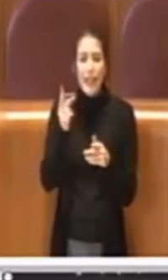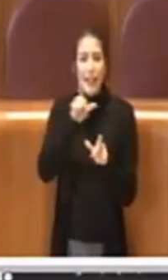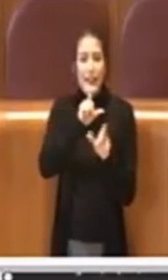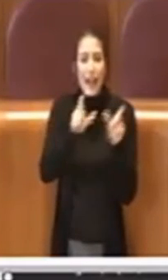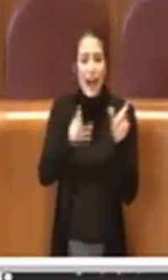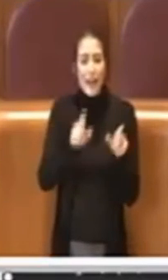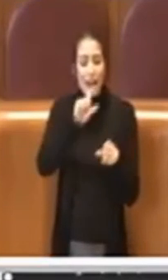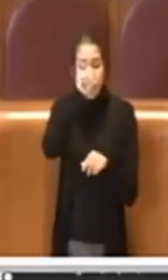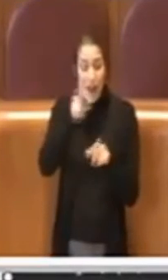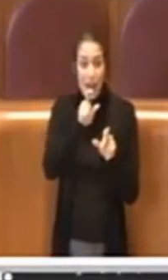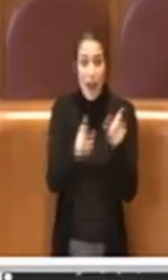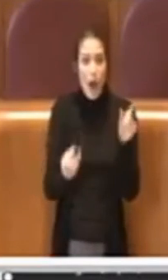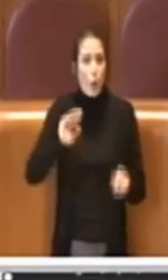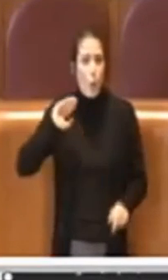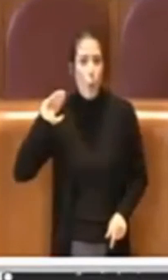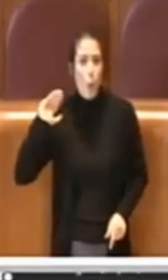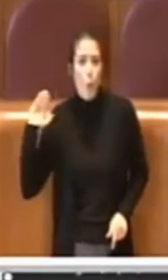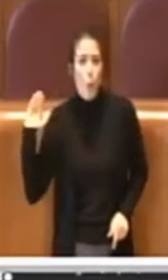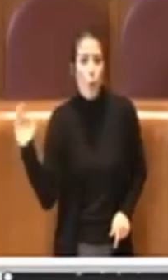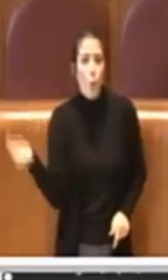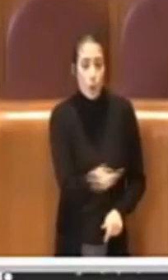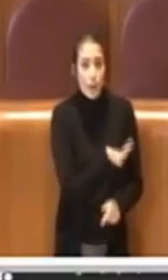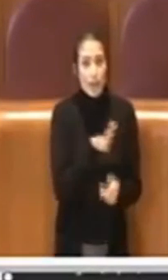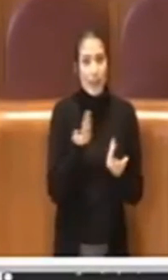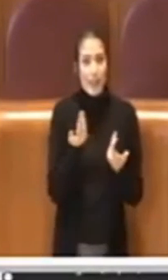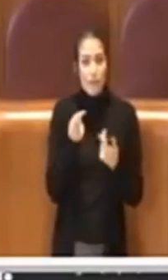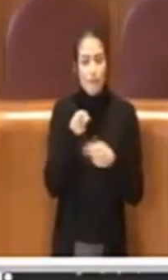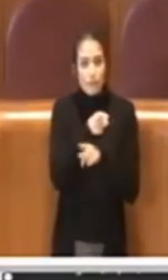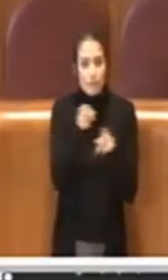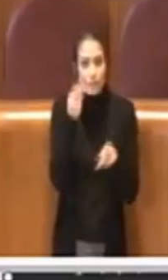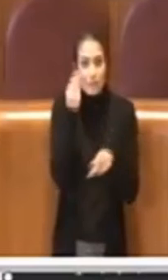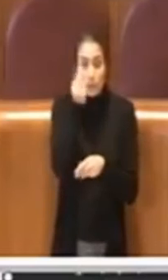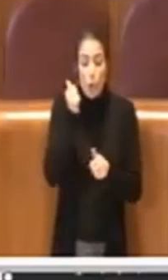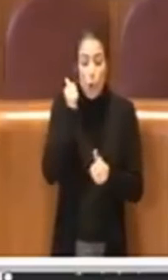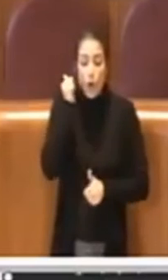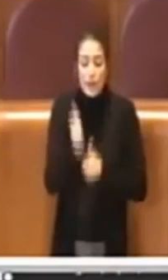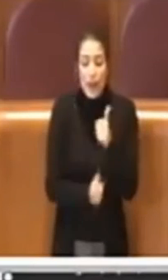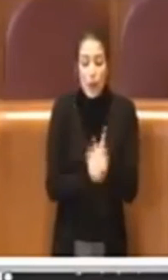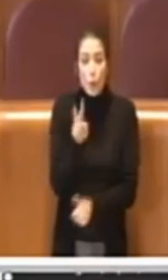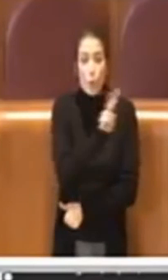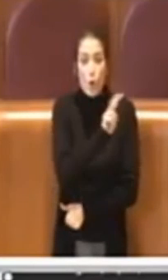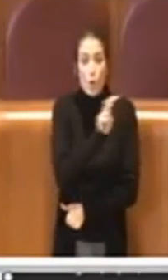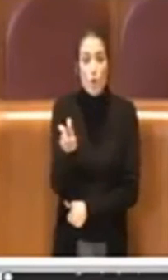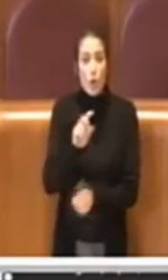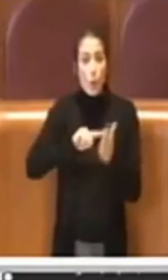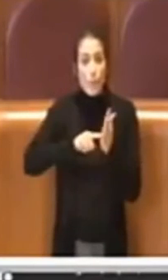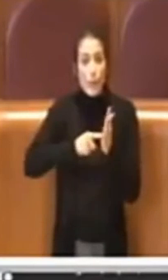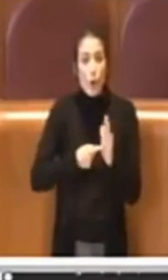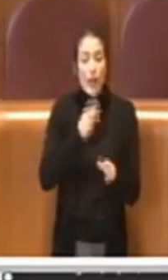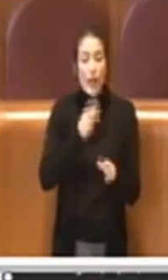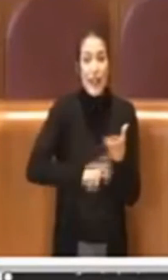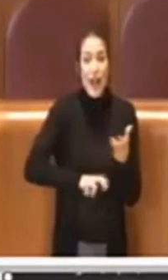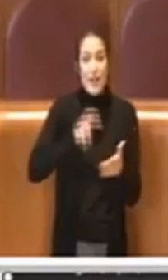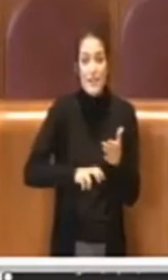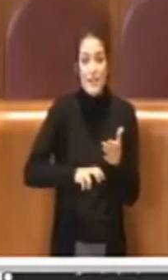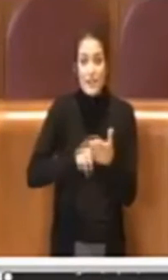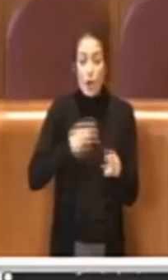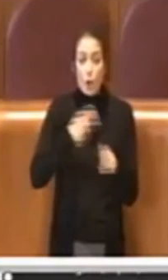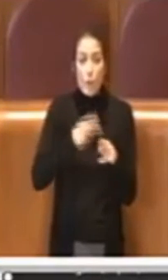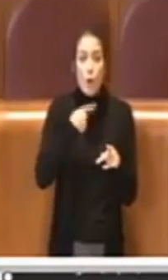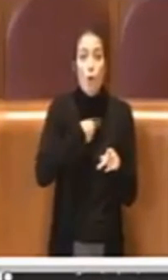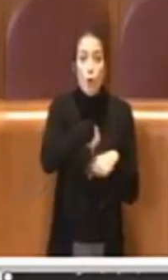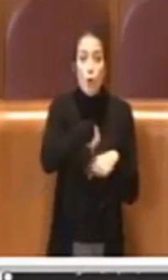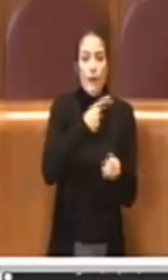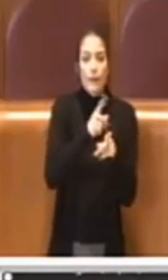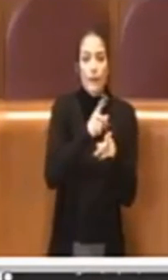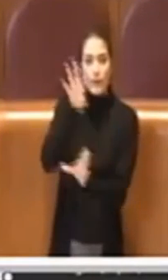milioni di tutti gli italiani e 200 milioni dei romani, voi pensate che noi ogni anno 200 milioni delle tasse dei romani le dobbiamo mettere